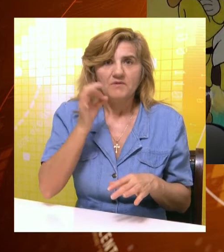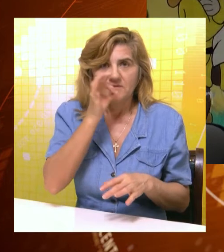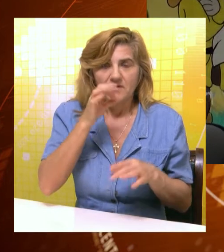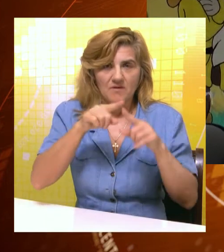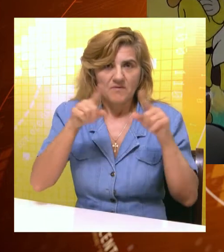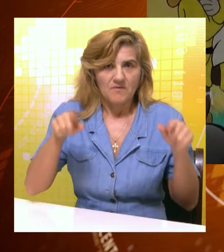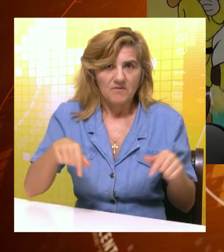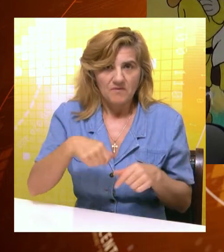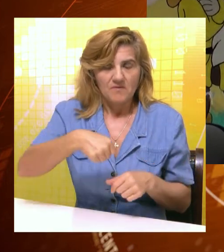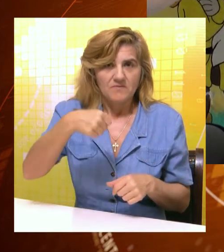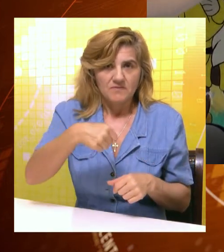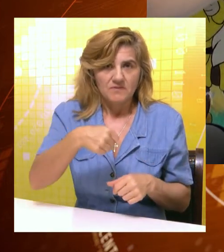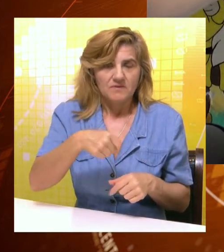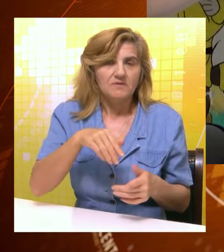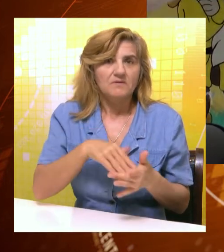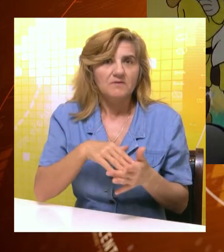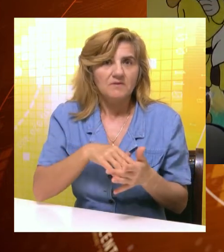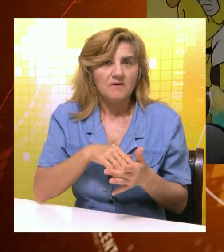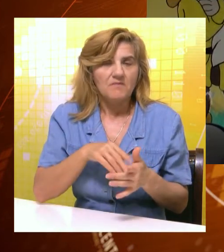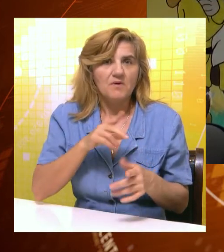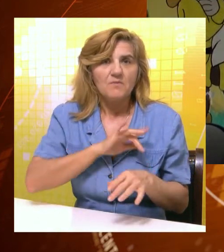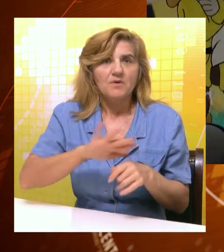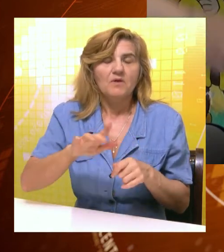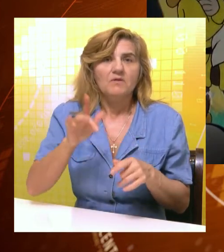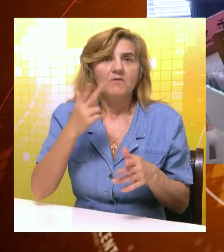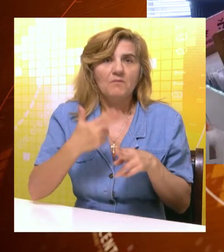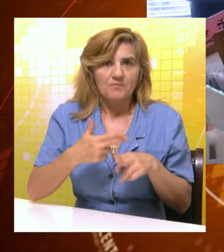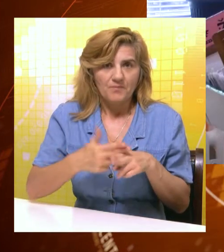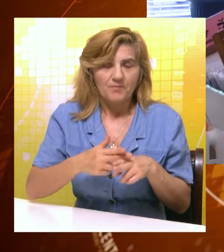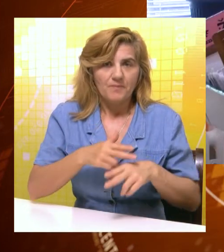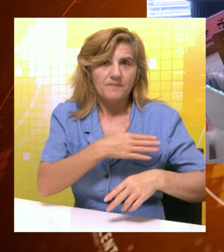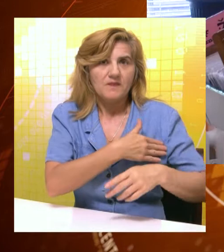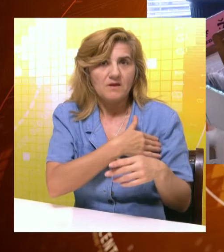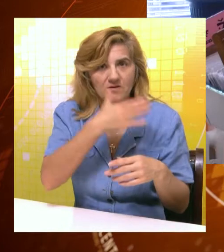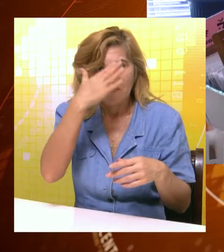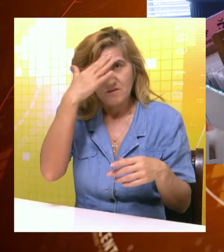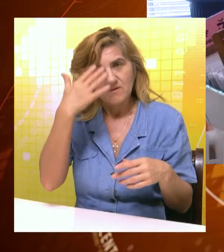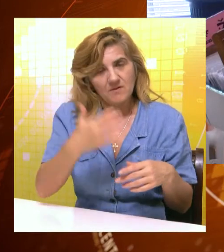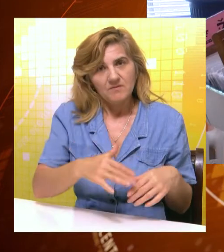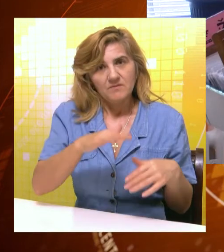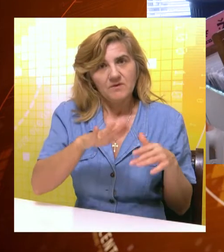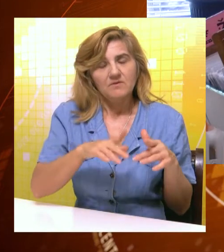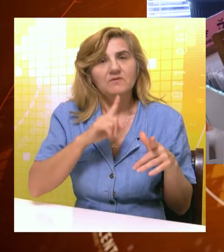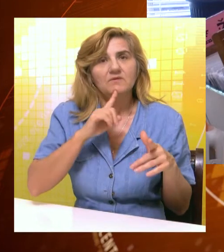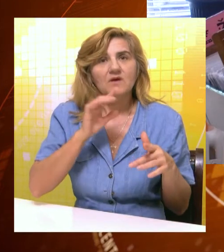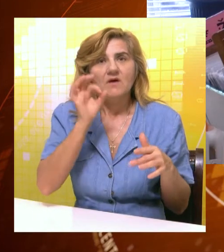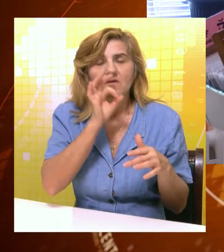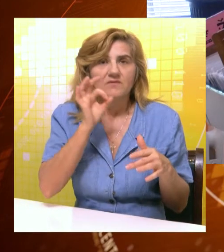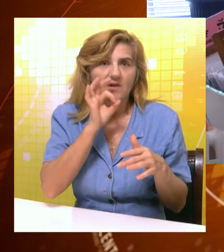Putna apoteka bi trebalo da sadrži ibuprofen i paracetamol za snižavanje povišene telesne temperature,